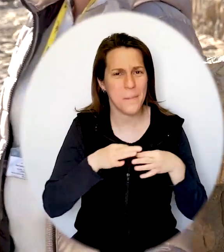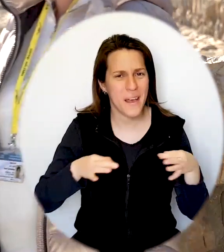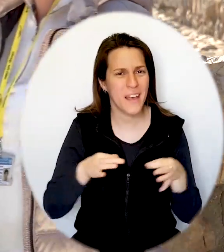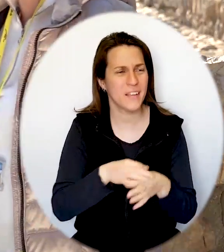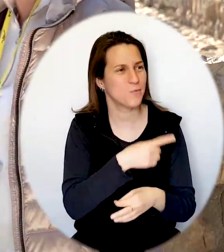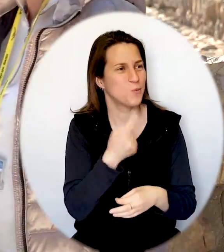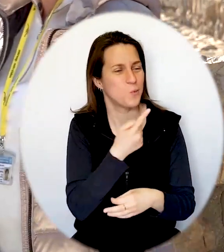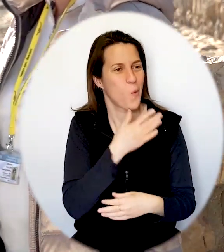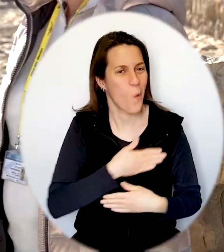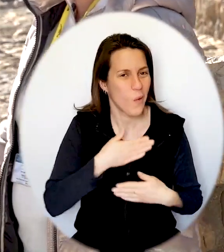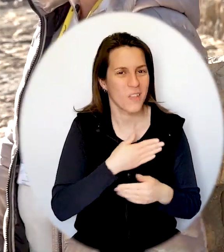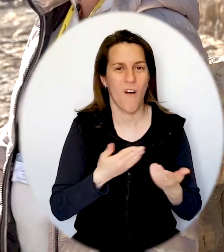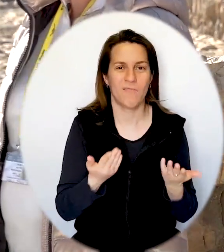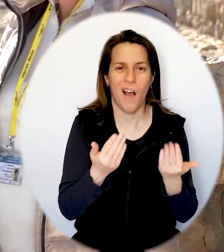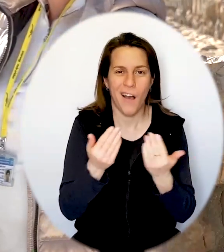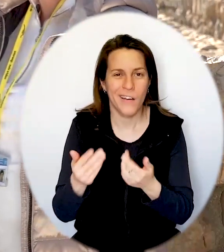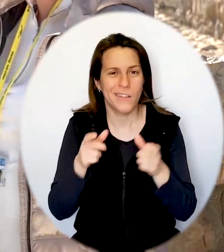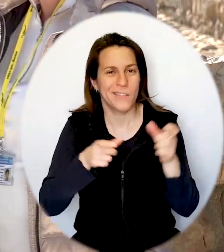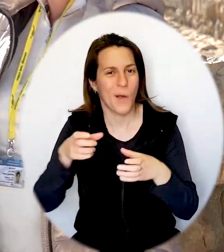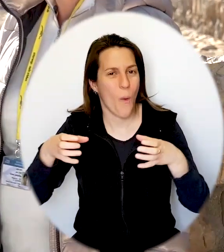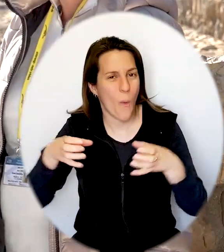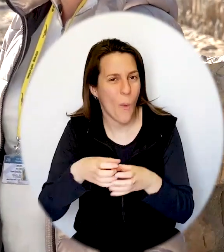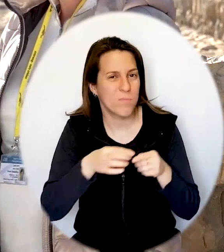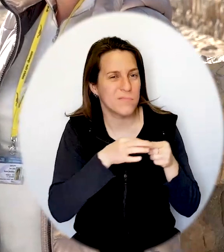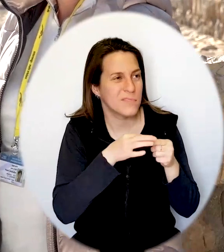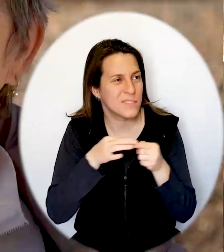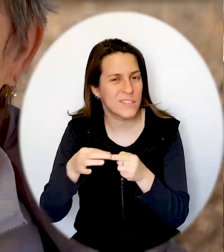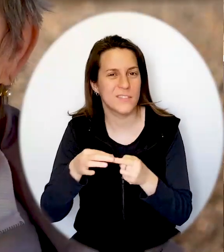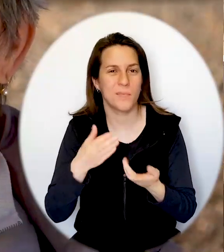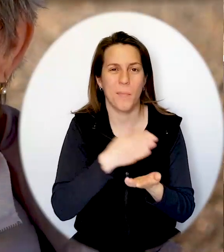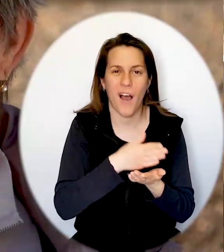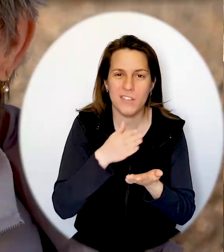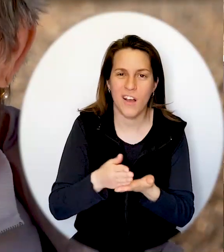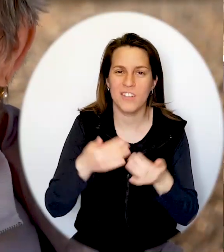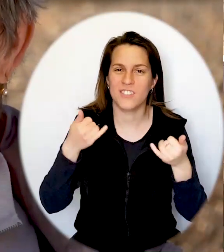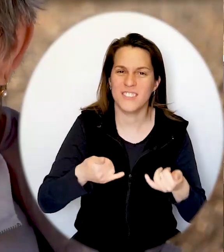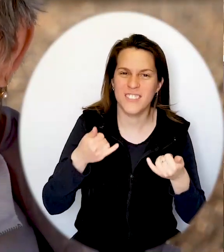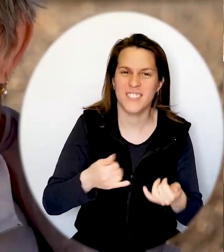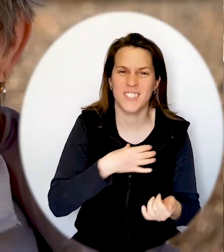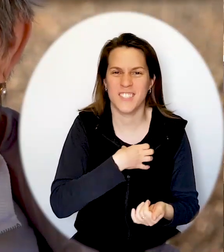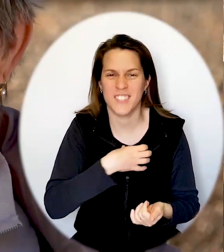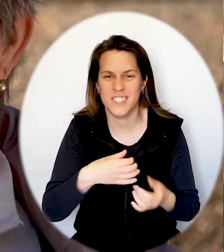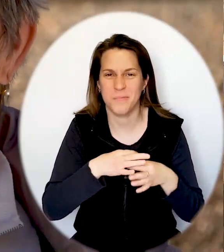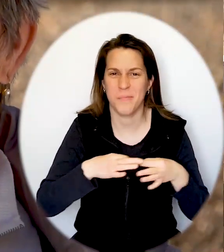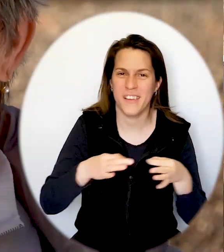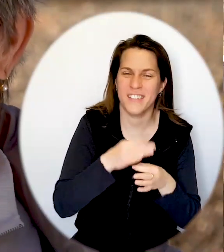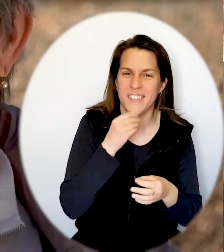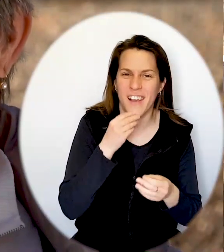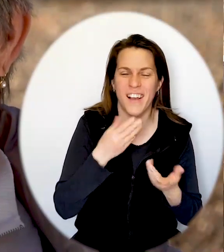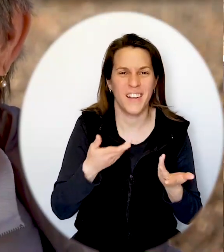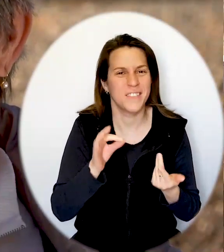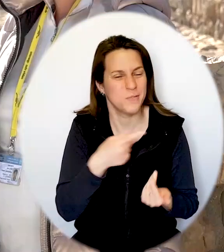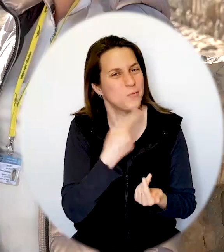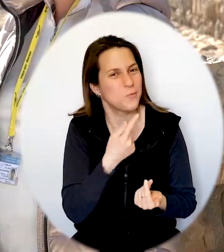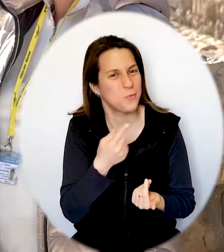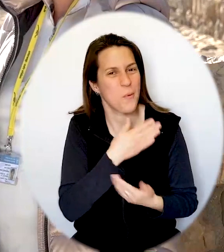joie d'accueillir les groupes de pèlerins ? Oui, c'est ça. De partager la bonne nouvelle de la terre d'Israël ? Oui, c'est Avec toute